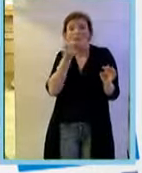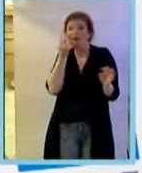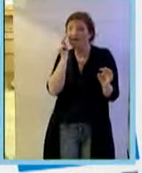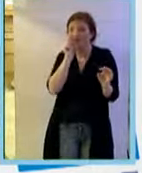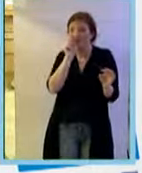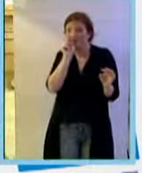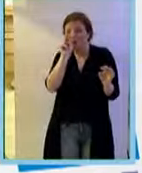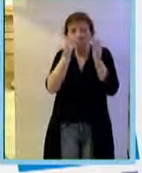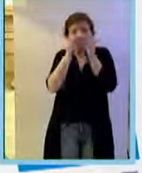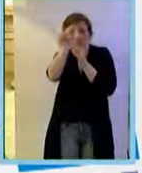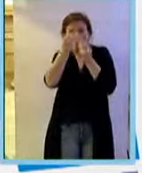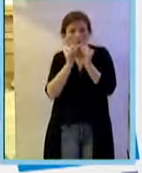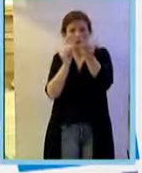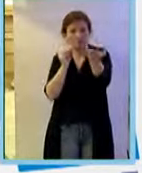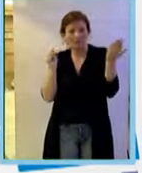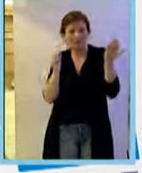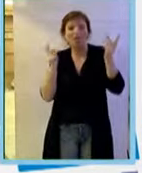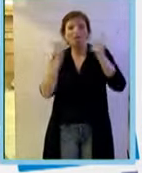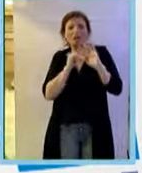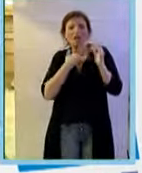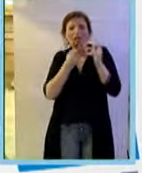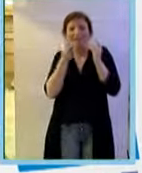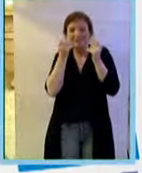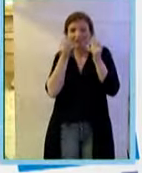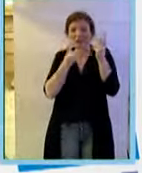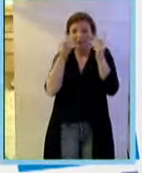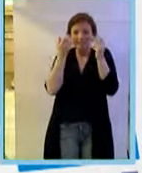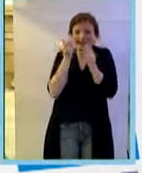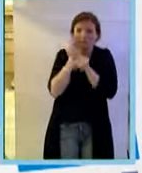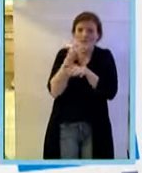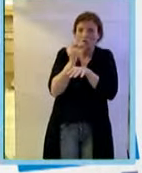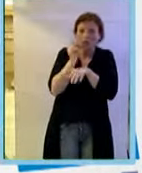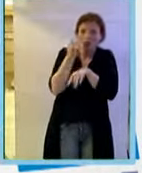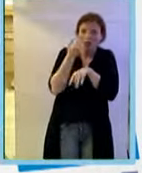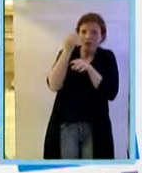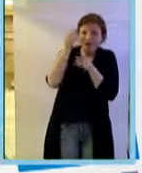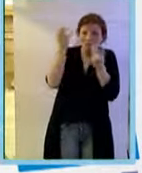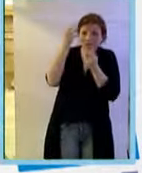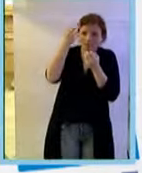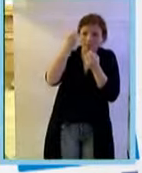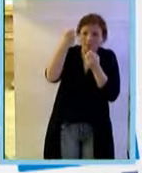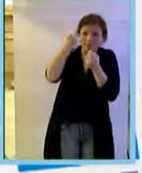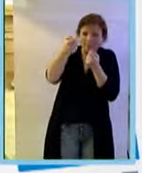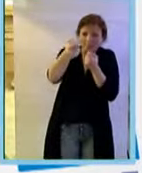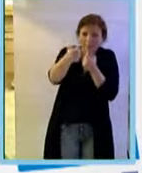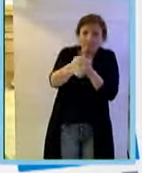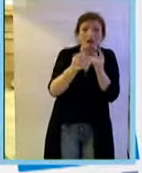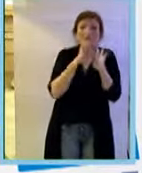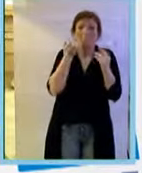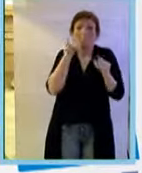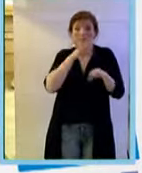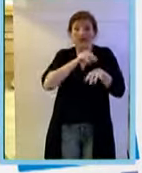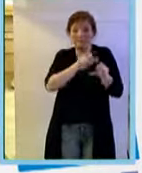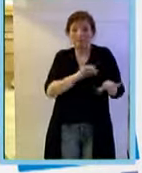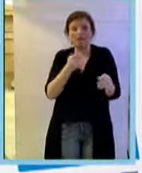elementi che sono sempre più piccoli questi pazienti sono trattati curati o con un controllo